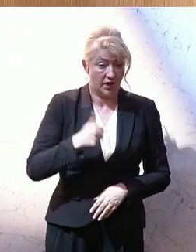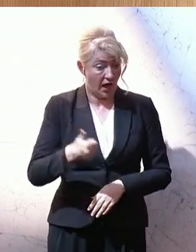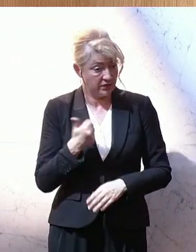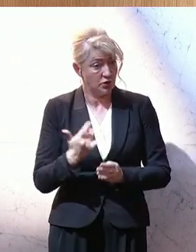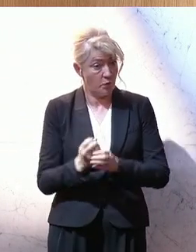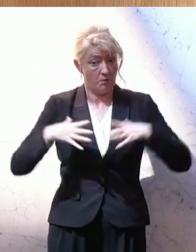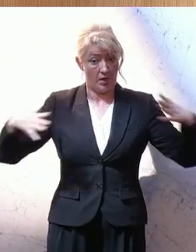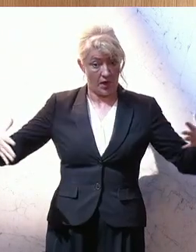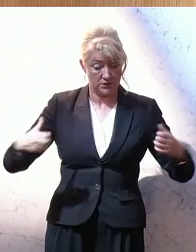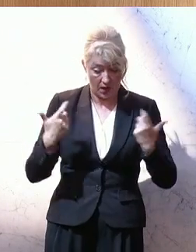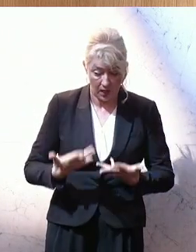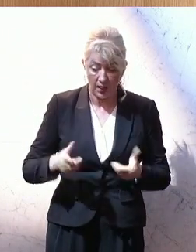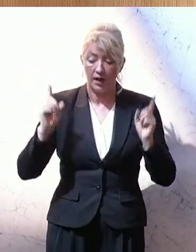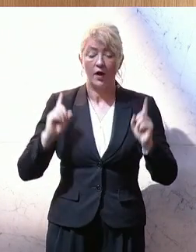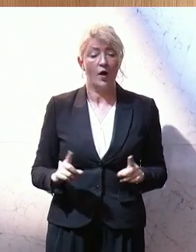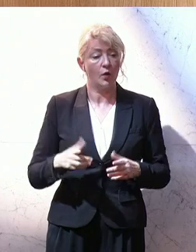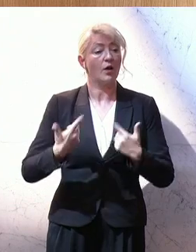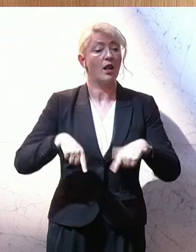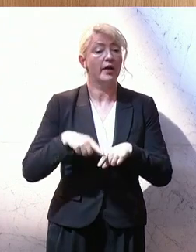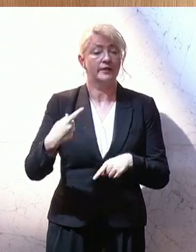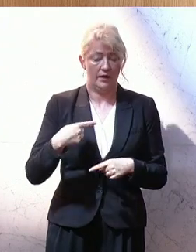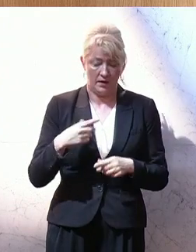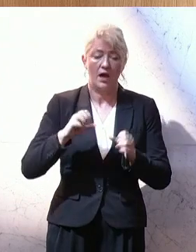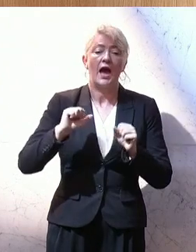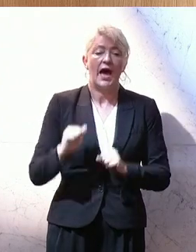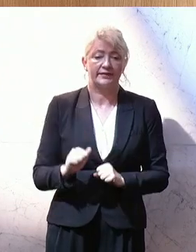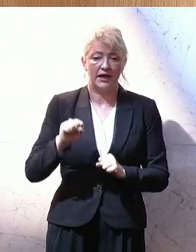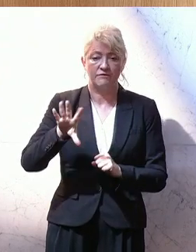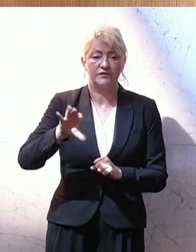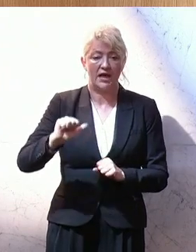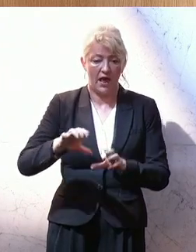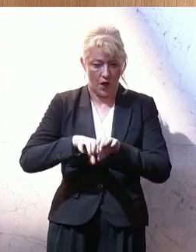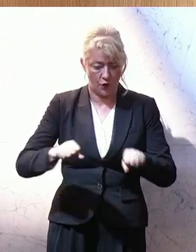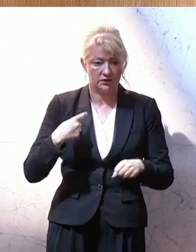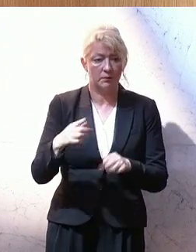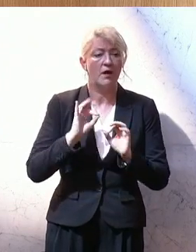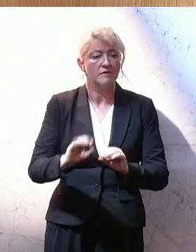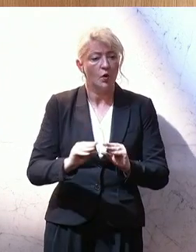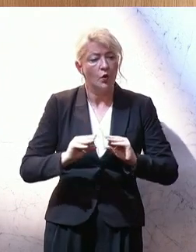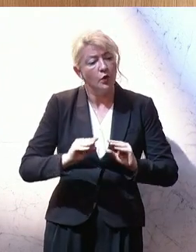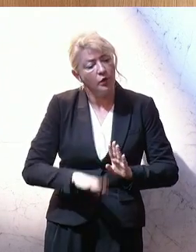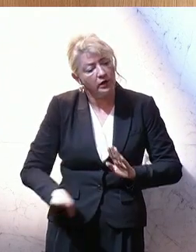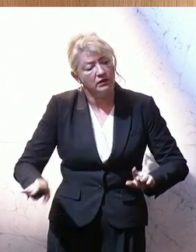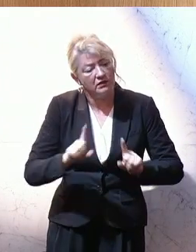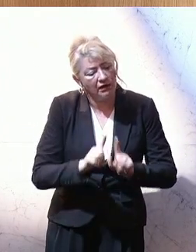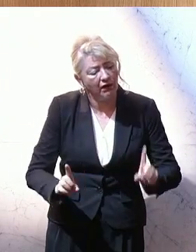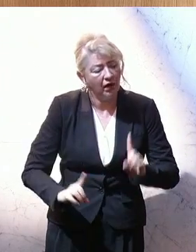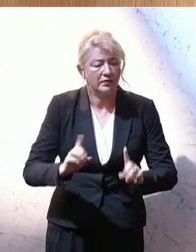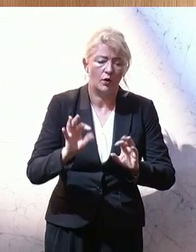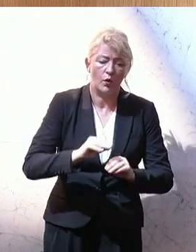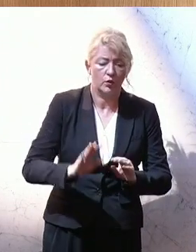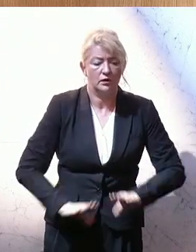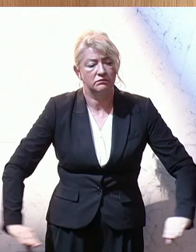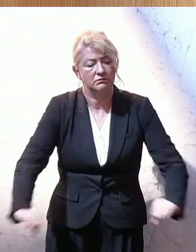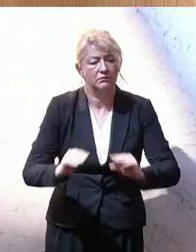geführt. Und mit den Ländern konnten wir eine Artikel 15a Vereinbarung für die Elementarpädagogik ausverhandeln. Das bringt